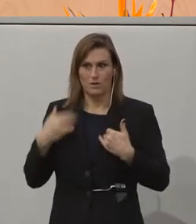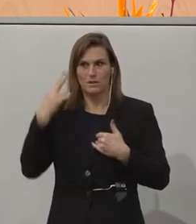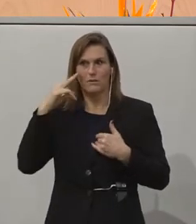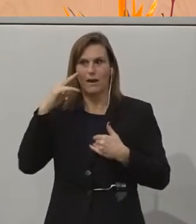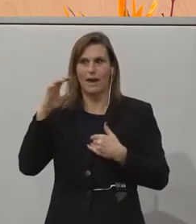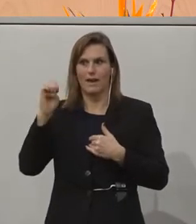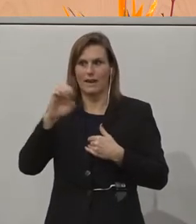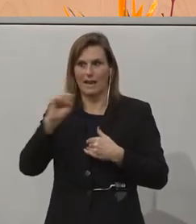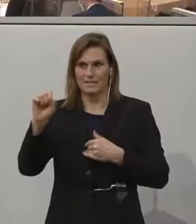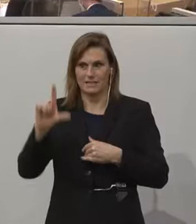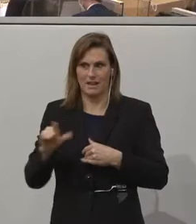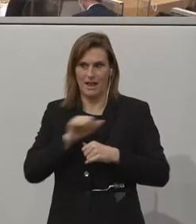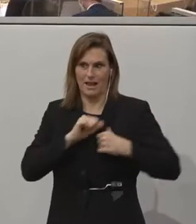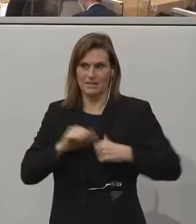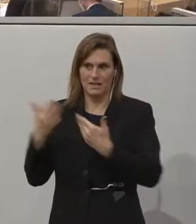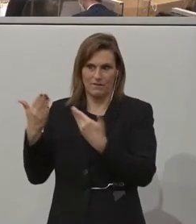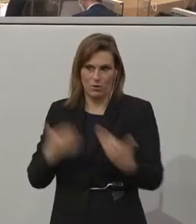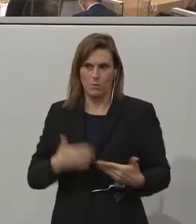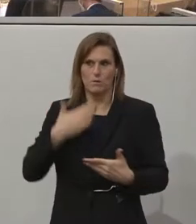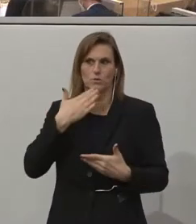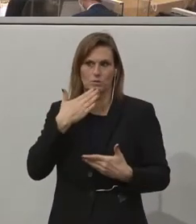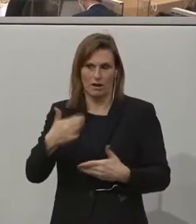Essl. Herzlich willkommen und danke für die Keynote.